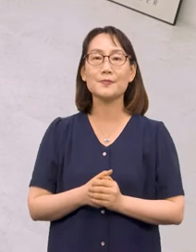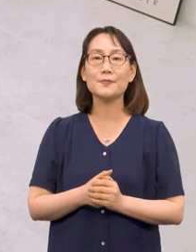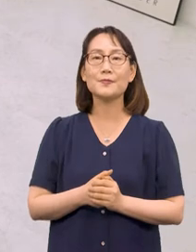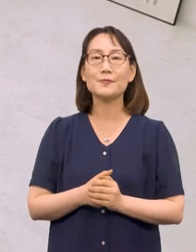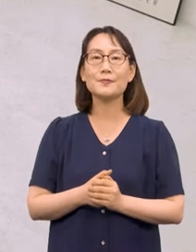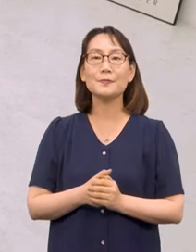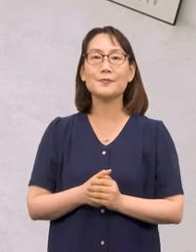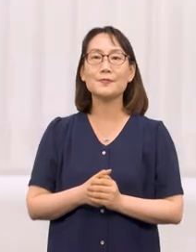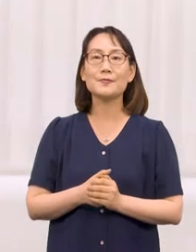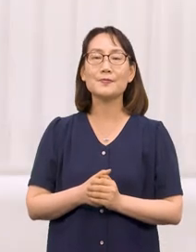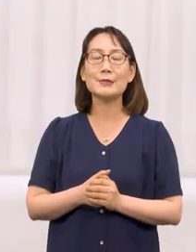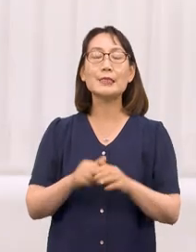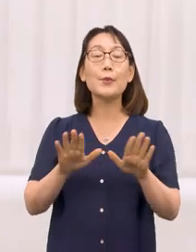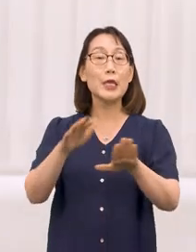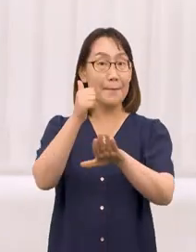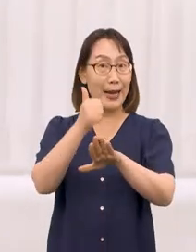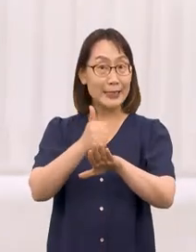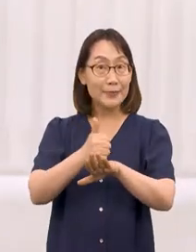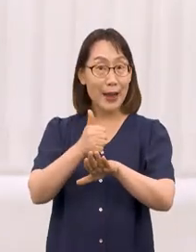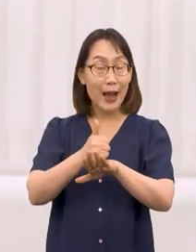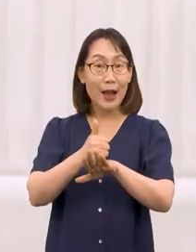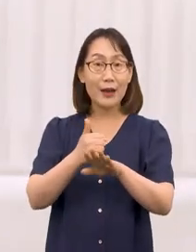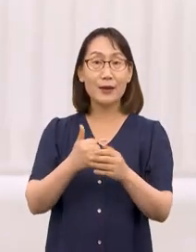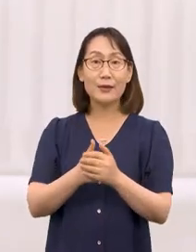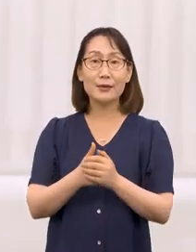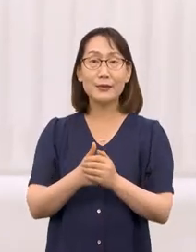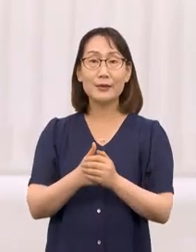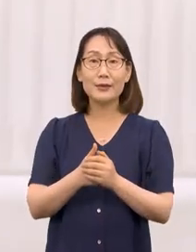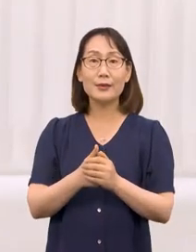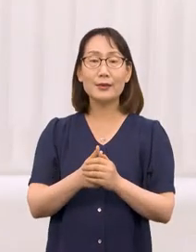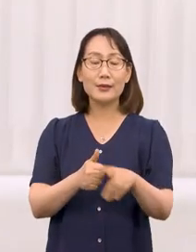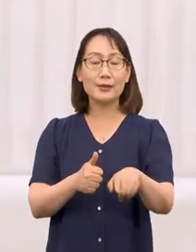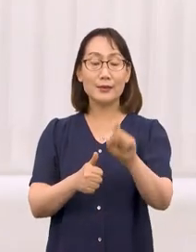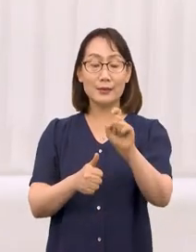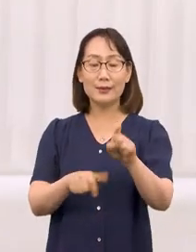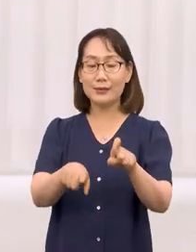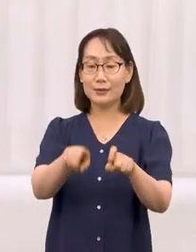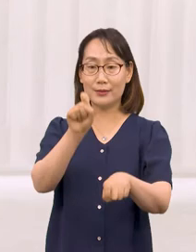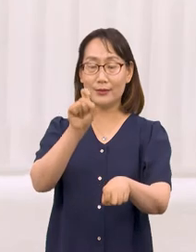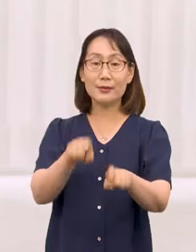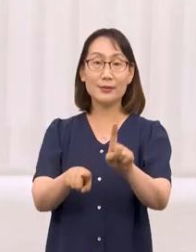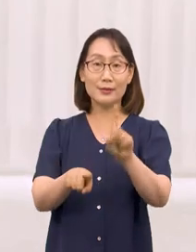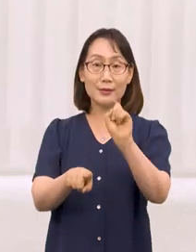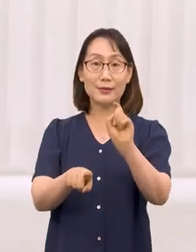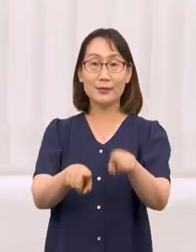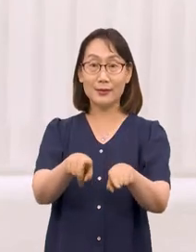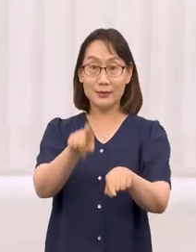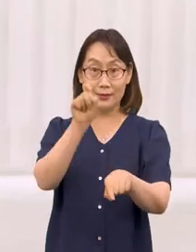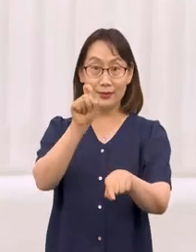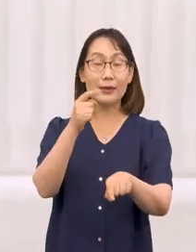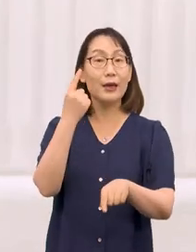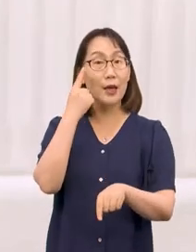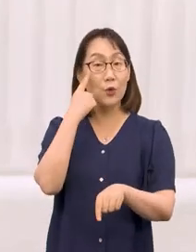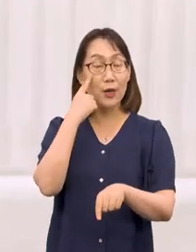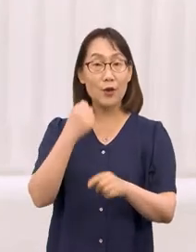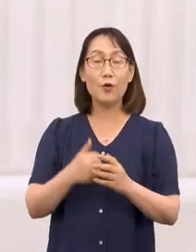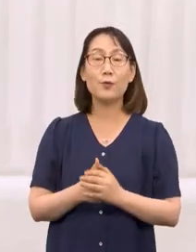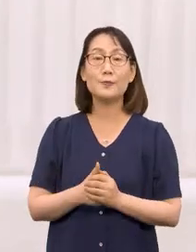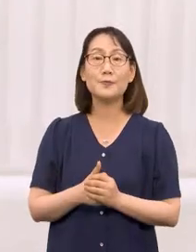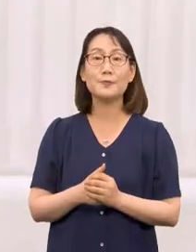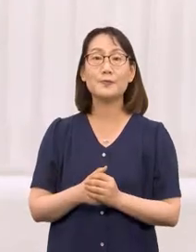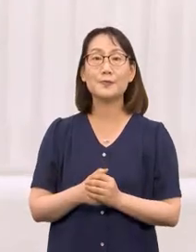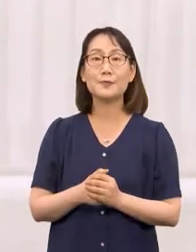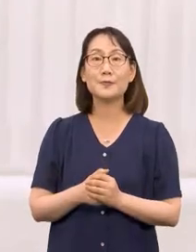이제 마지막으로 다리를 한쪽씩 몸쪽 가까이 드는 동작을 진행해 보도록 하겠습니다.